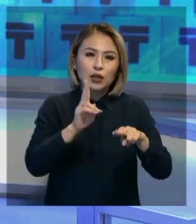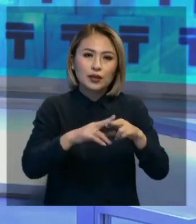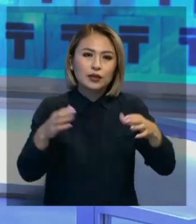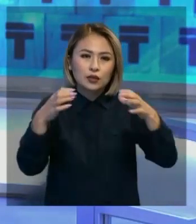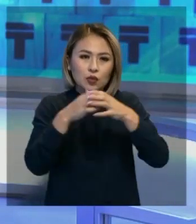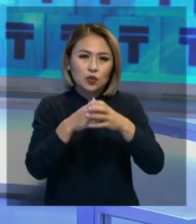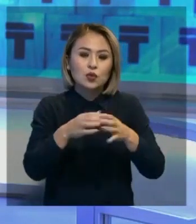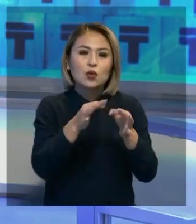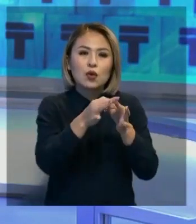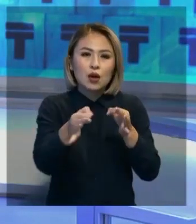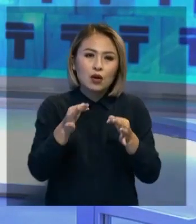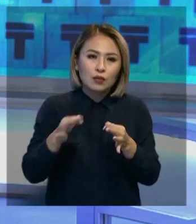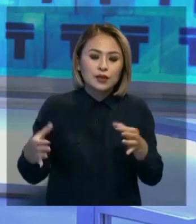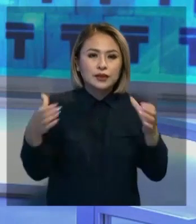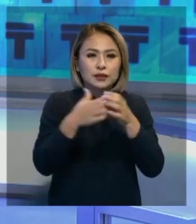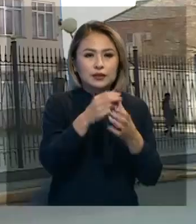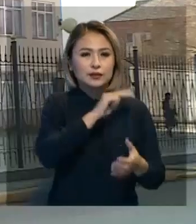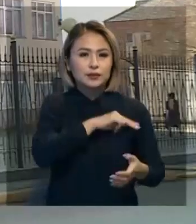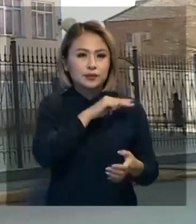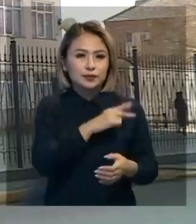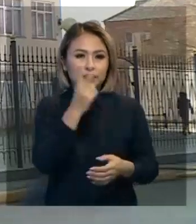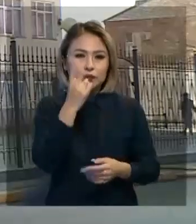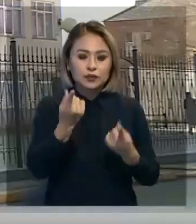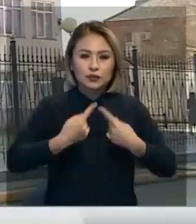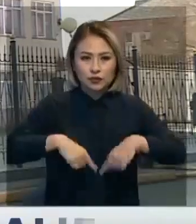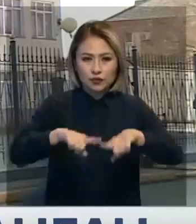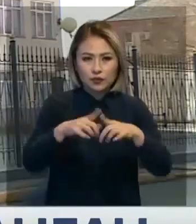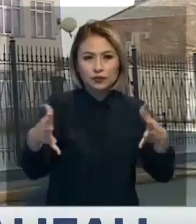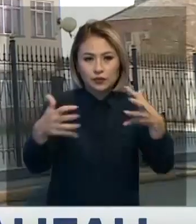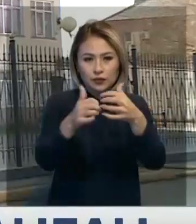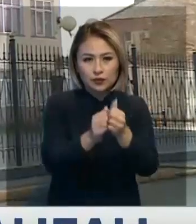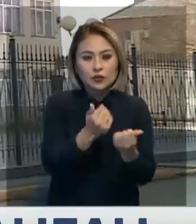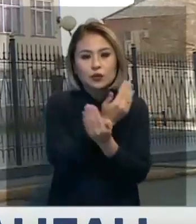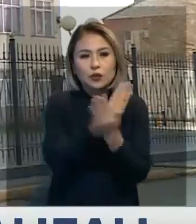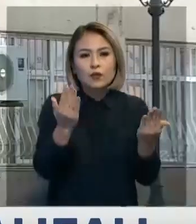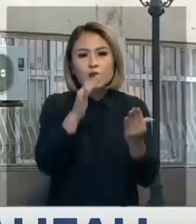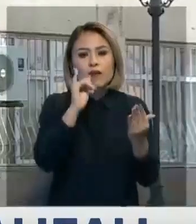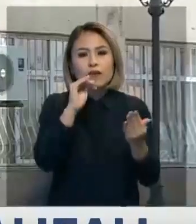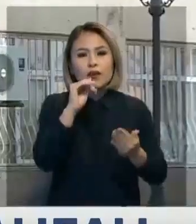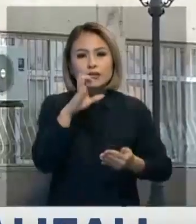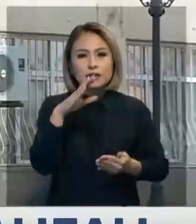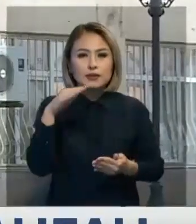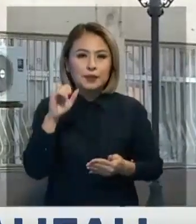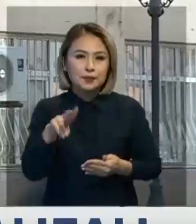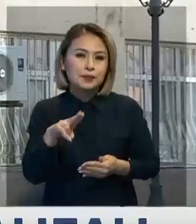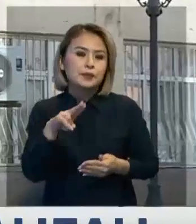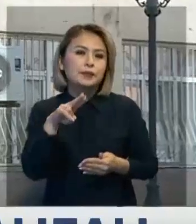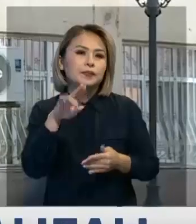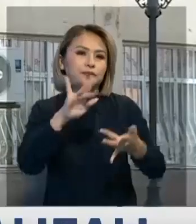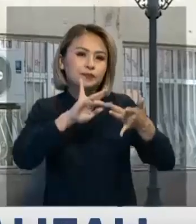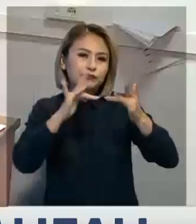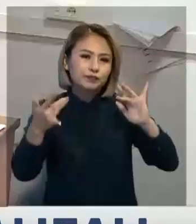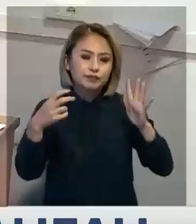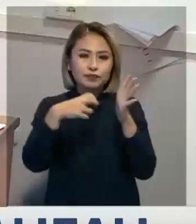қаржылық мониторинг агенттігінің сол өңірдегі аумақтық департаментінің қызметкерлері екі үмдастырушы мұстар. Олары уатсаб әлеметтік